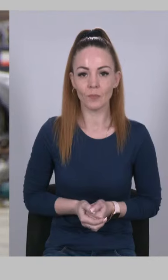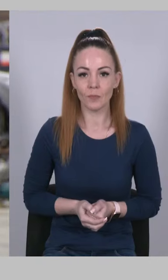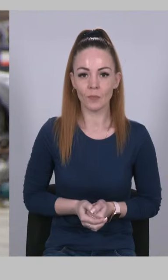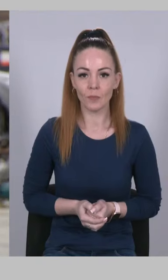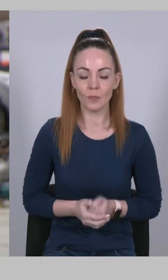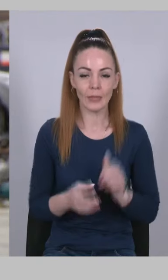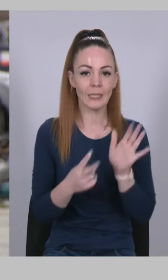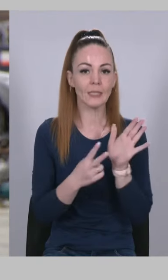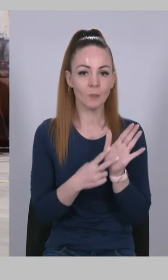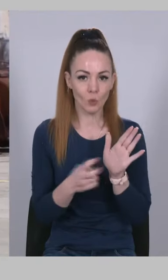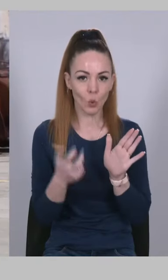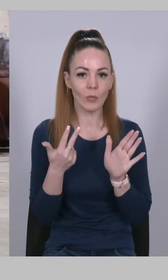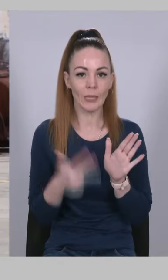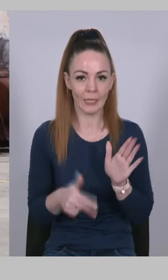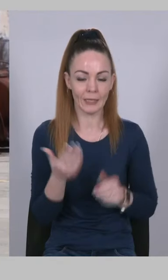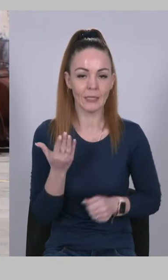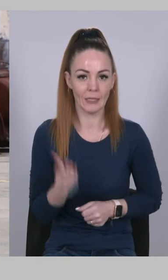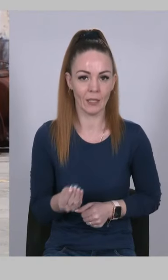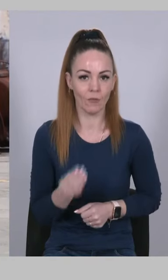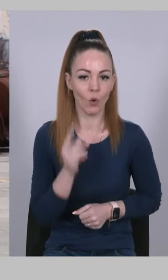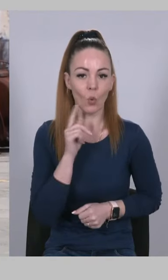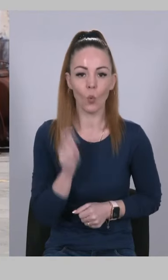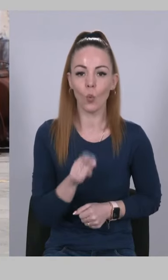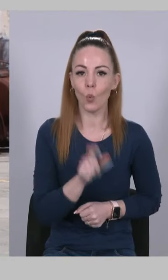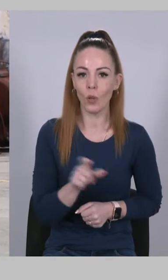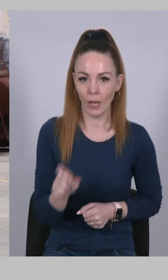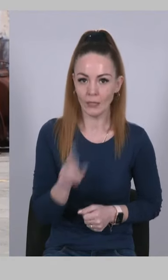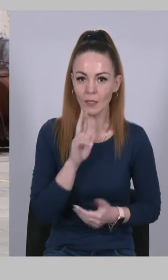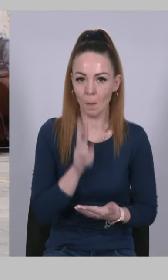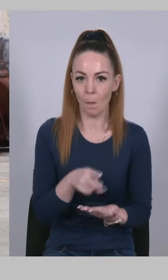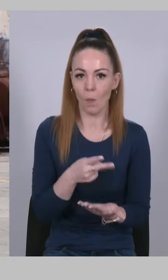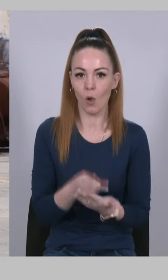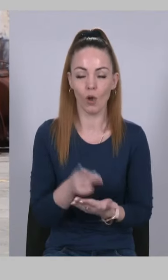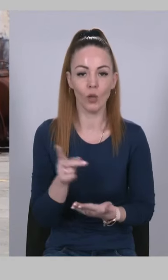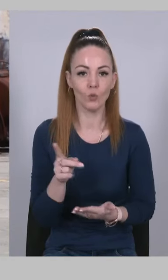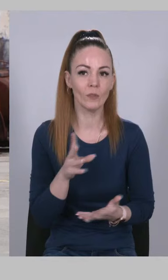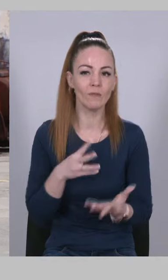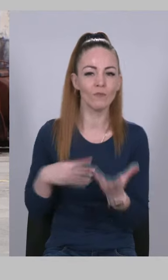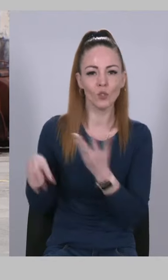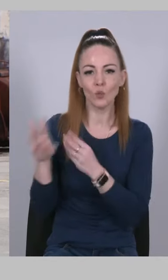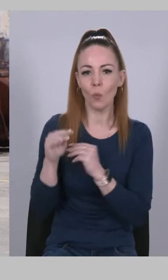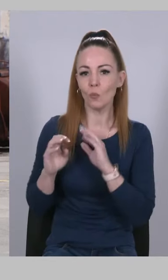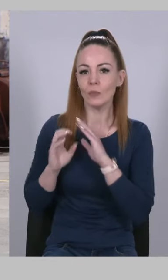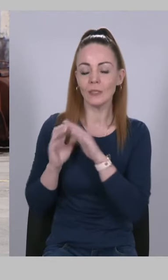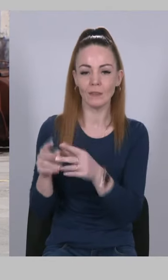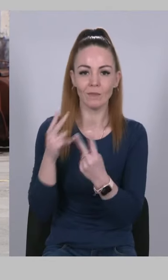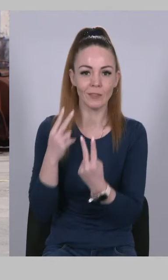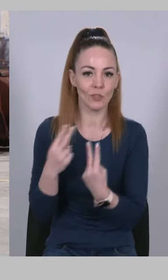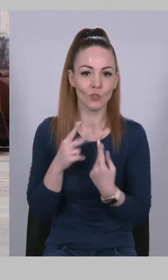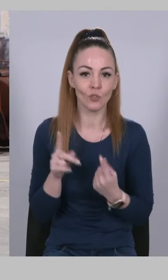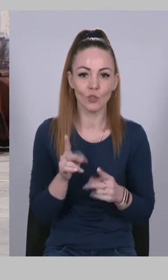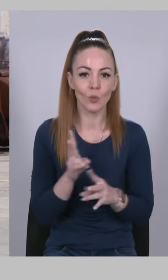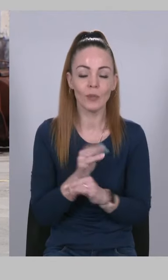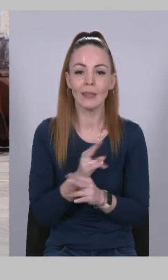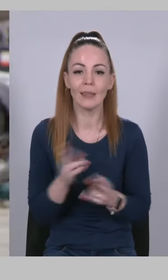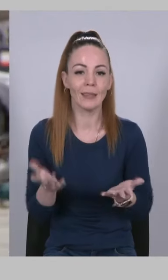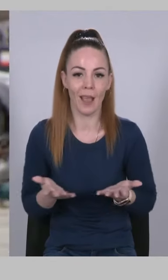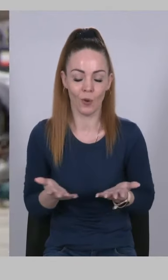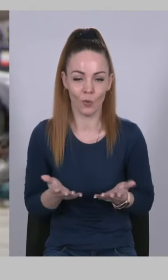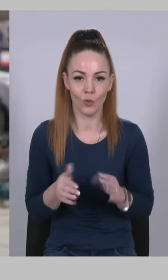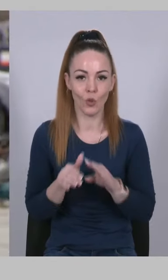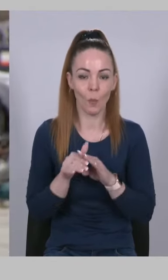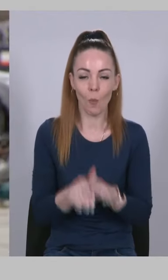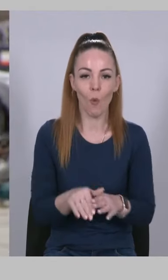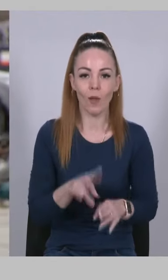730 днів українці показують, що в цьому світу, що ніякої допомоги не могло бути